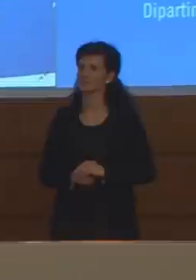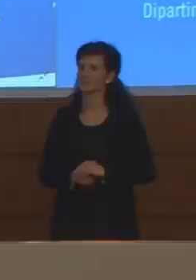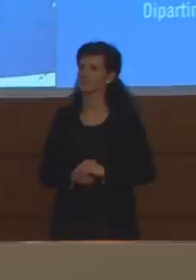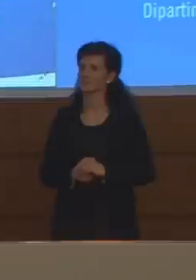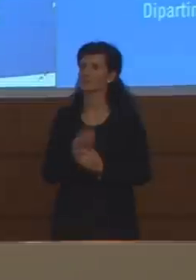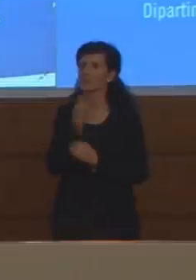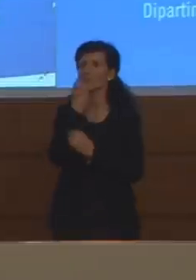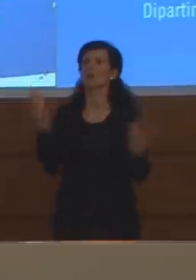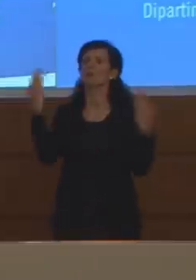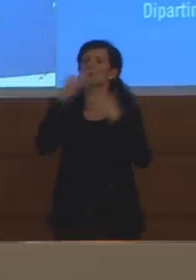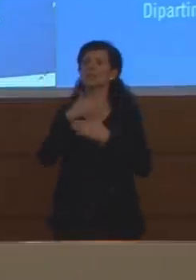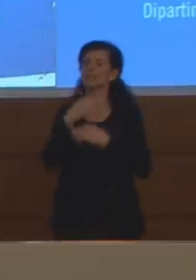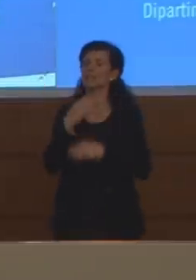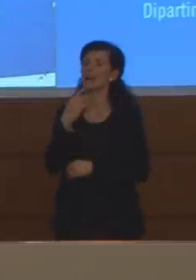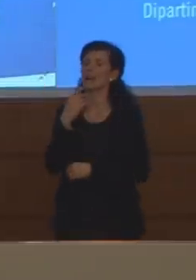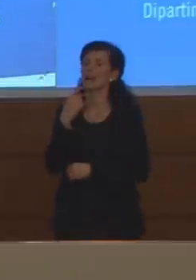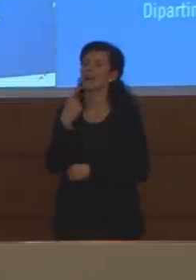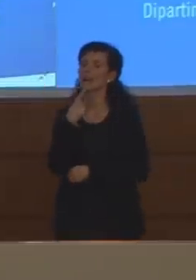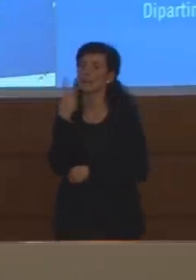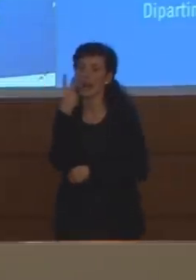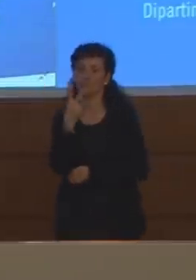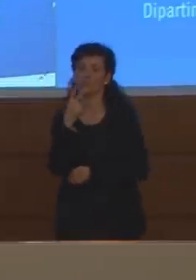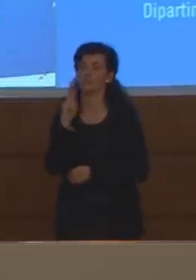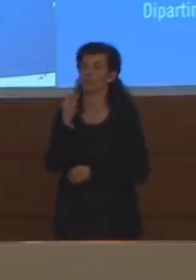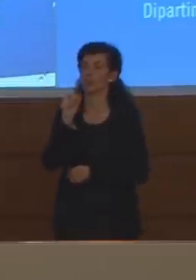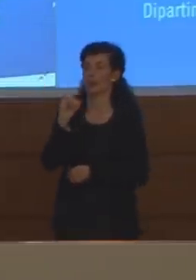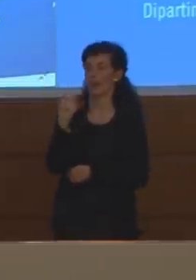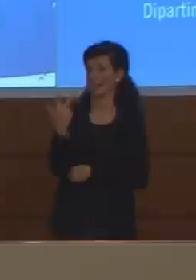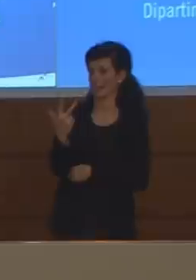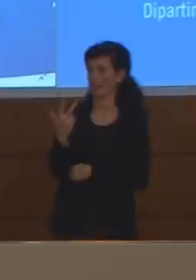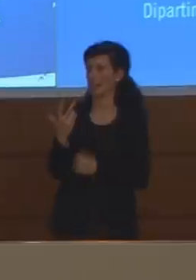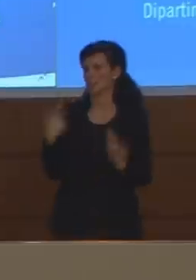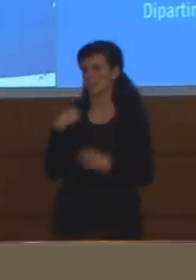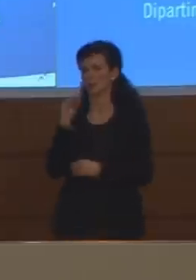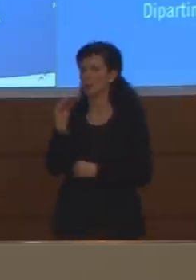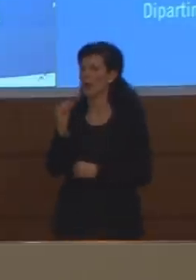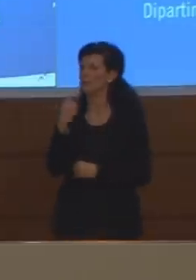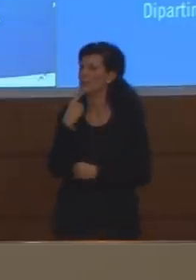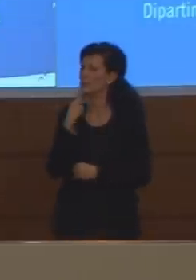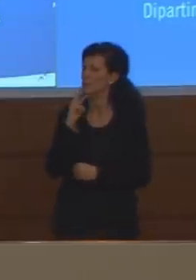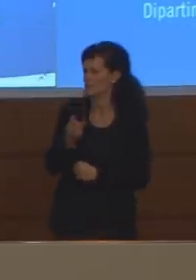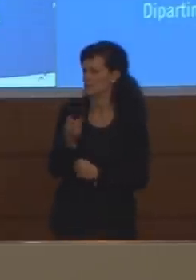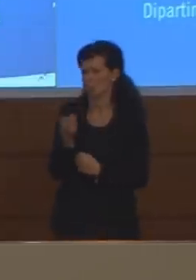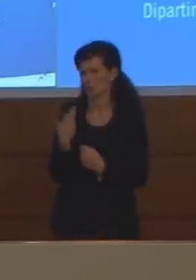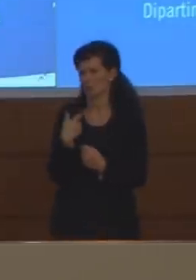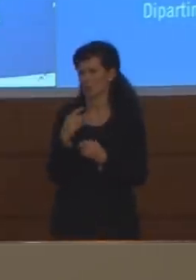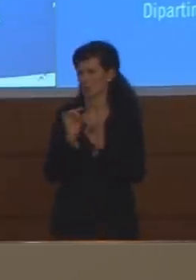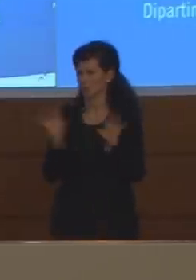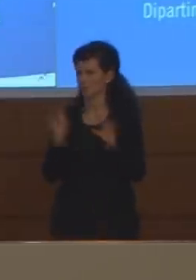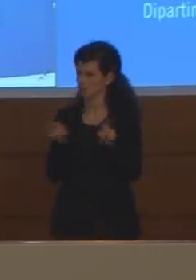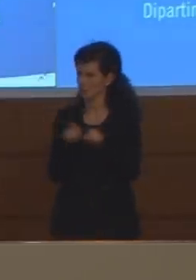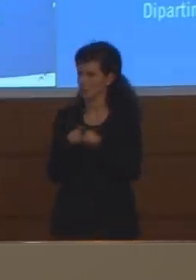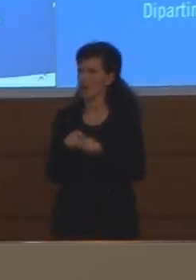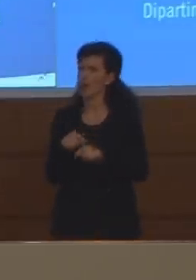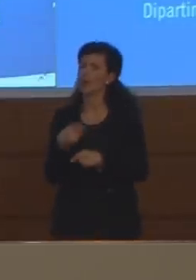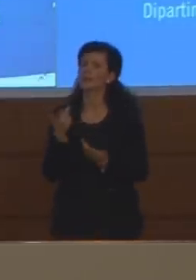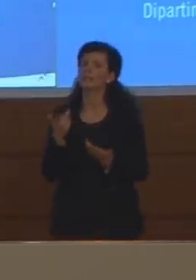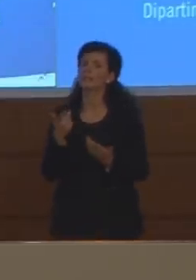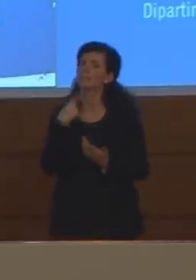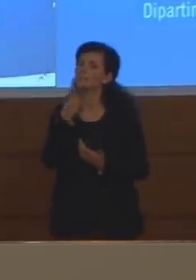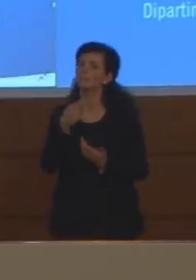Buonasera Filomena Rorro. Chi l'ha visto? Rai3. Non so chi mi vorrà rispondere. Ecco, si parla tanto dell'app, del tracciamento delle persone